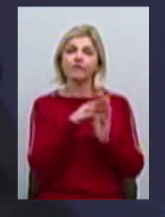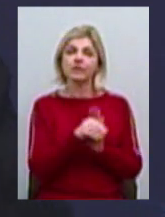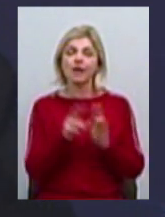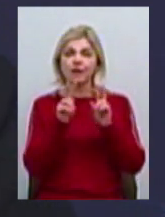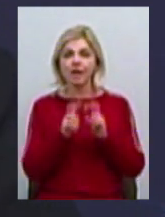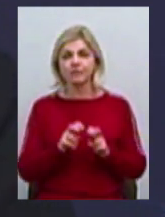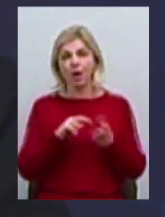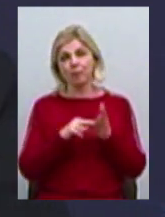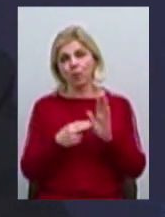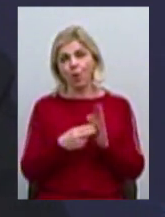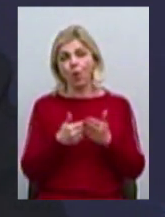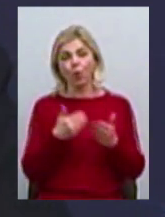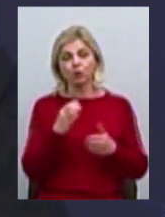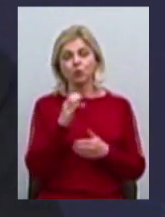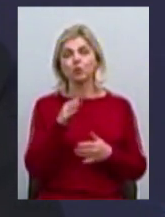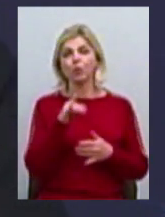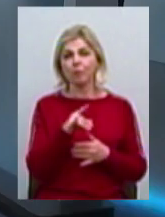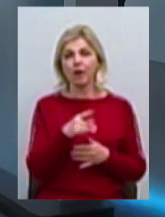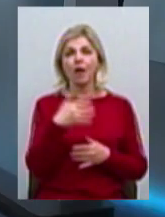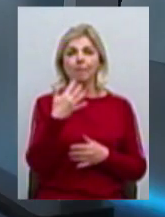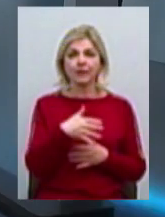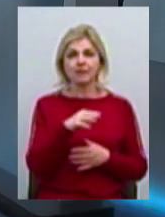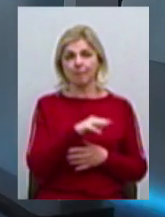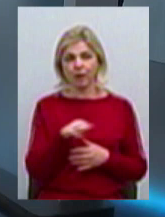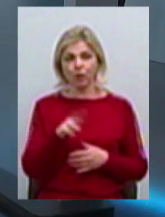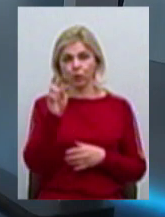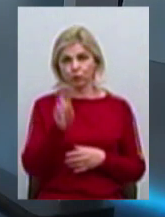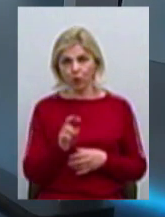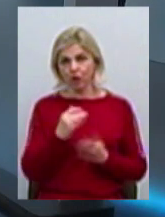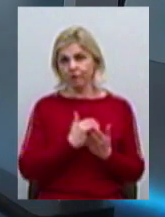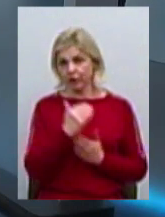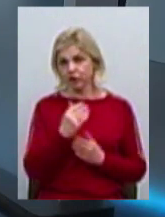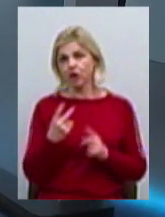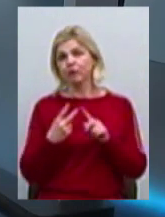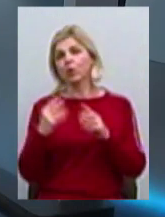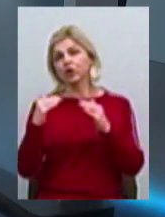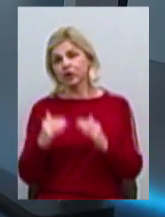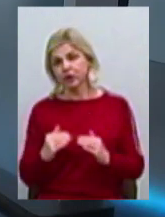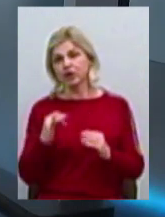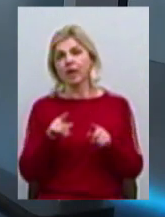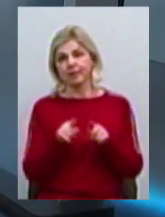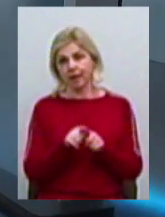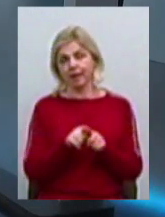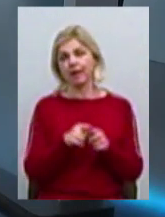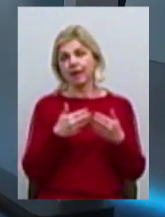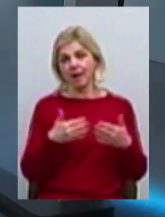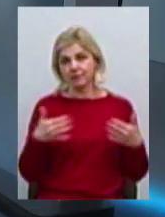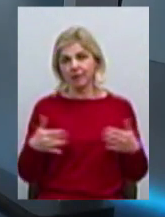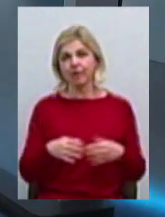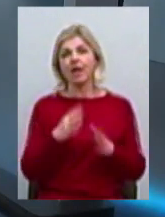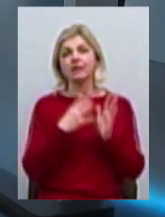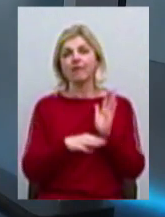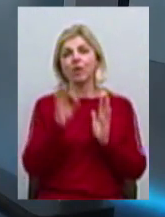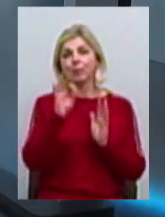проєкти, наприклад, від суми від 50 мільйонів доларів і вищі. Другий – нижчий. і, звісно, такі посфера. 90%